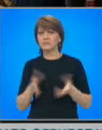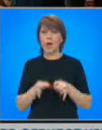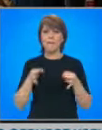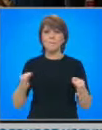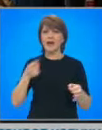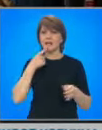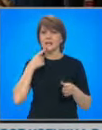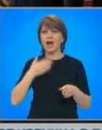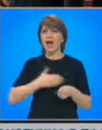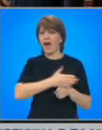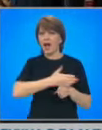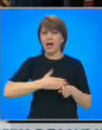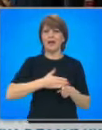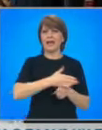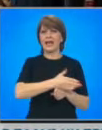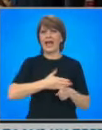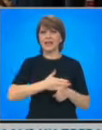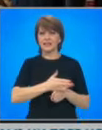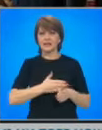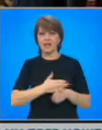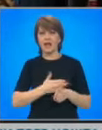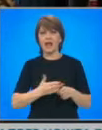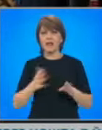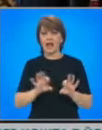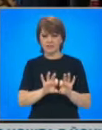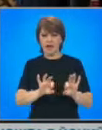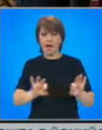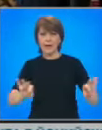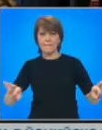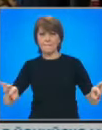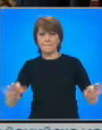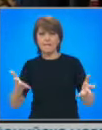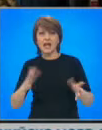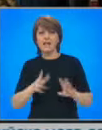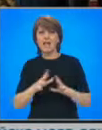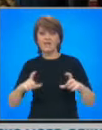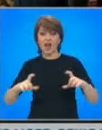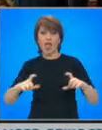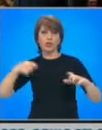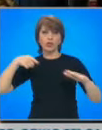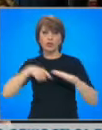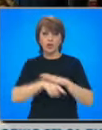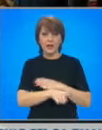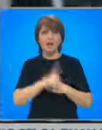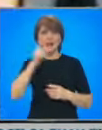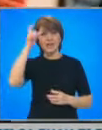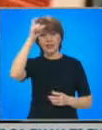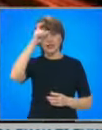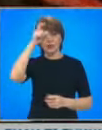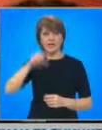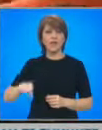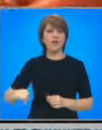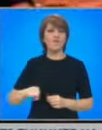дебела рампа метална бях, която рязат да направят кулометър-метър и нещо дупка, през която да изкарат него и турския водач, който също е с него.